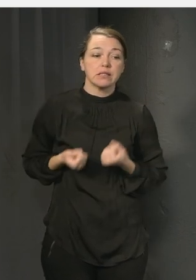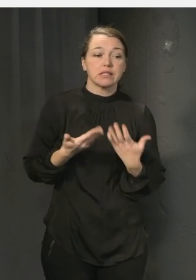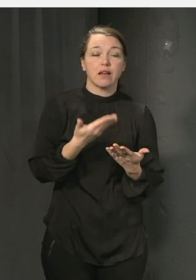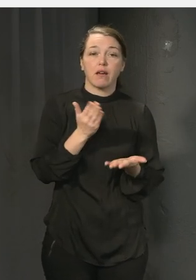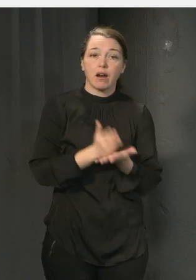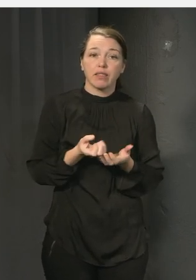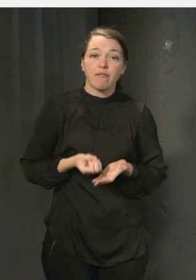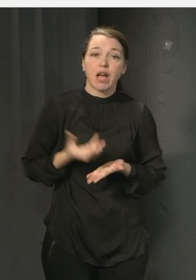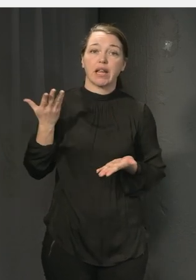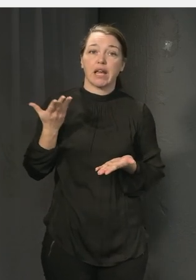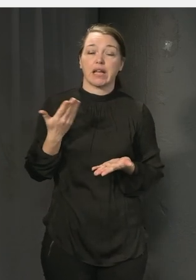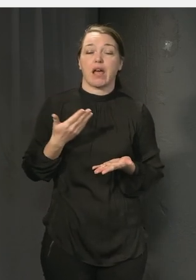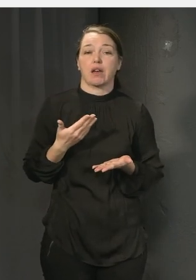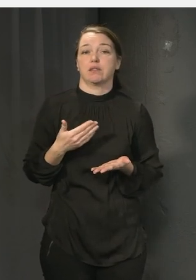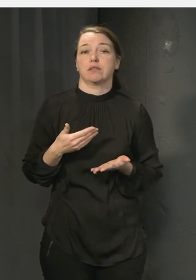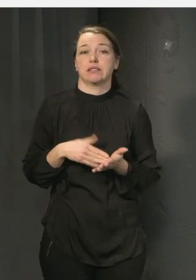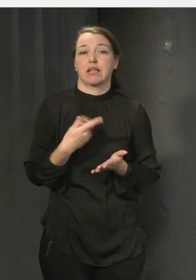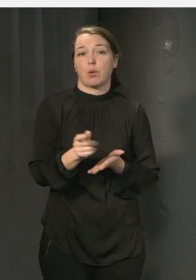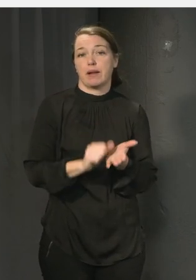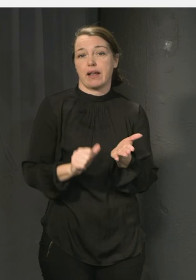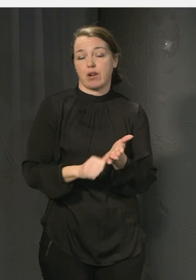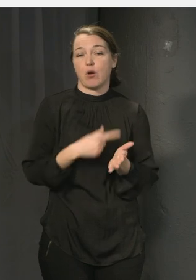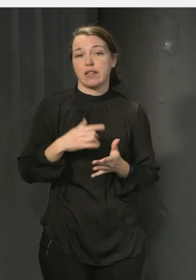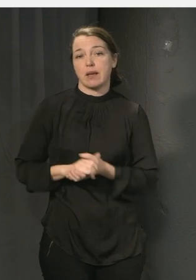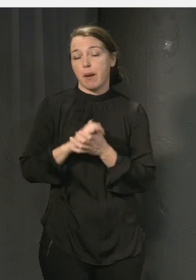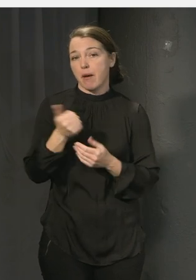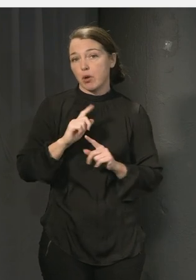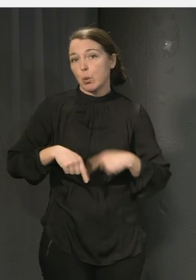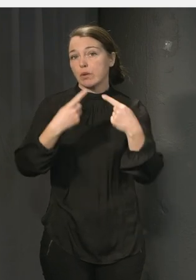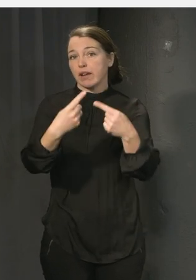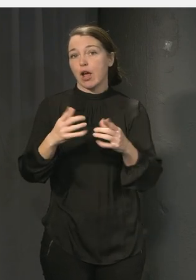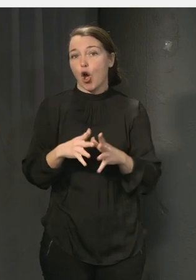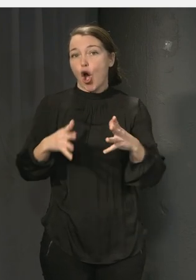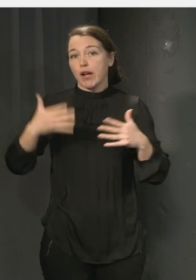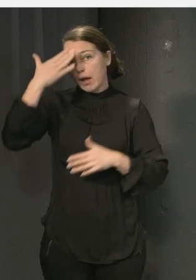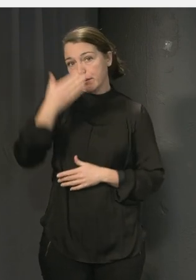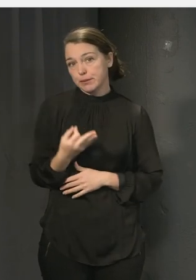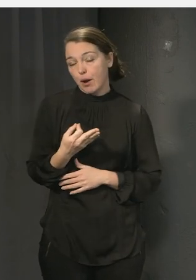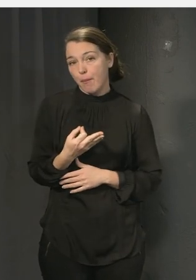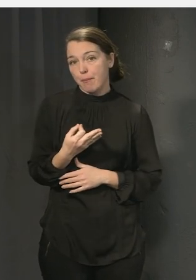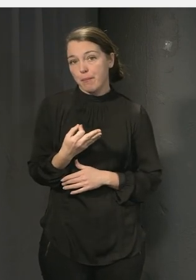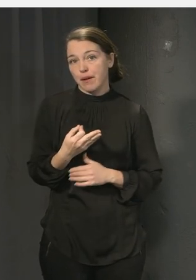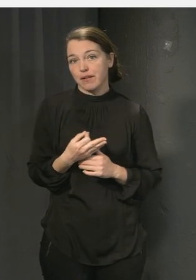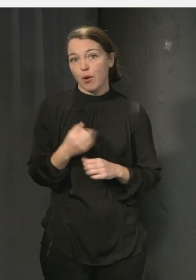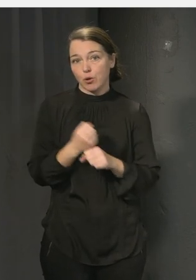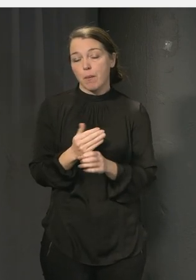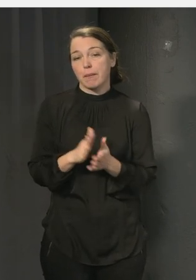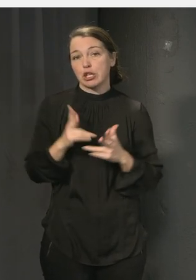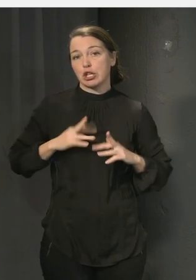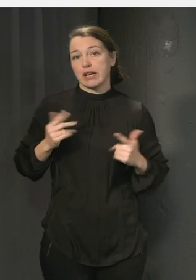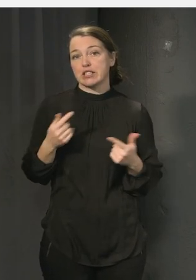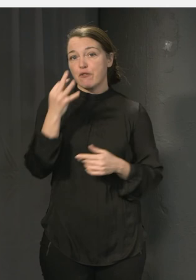och att vi gemensamt behöver utveckla och öka kunskapen och jobb just kring trygghetsfrågor